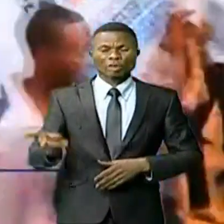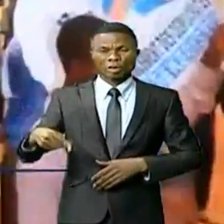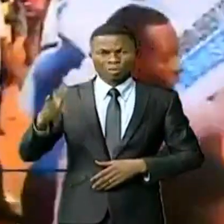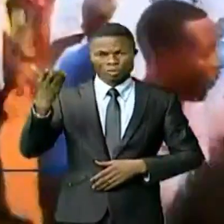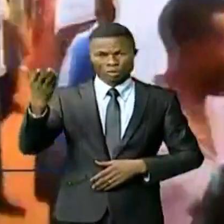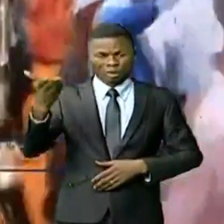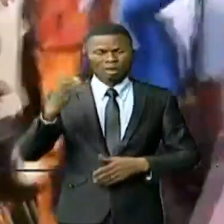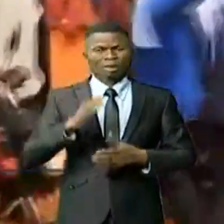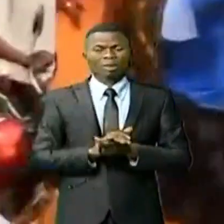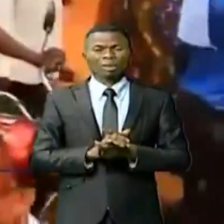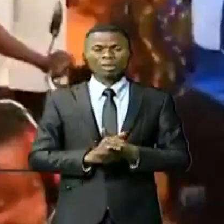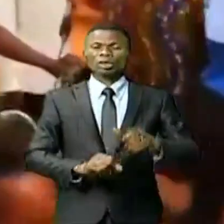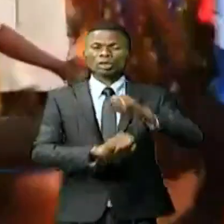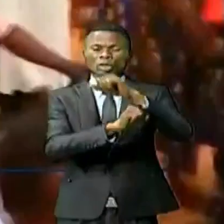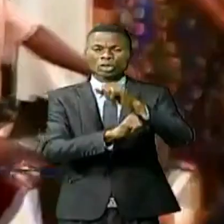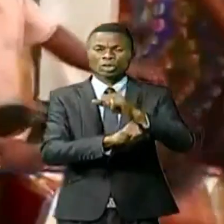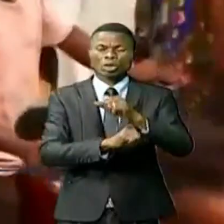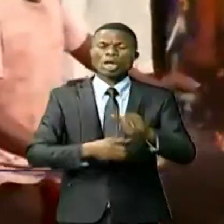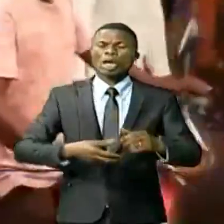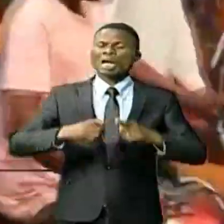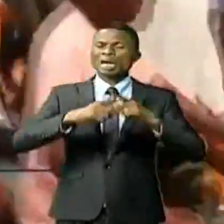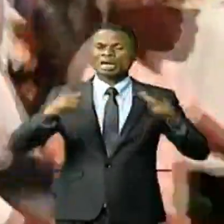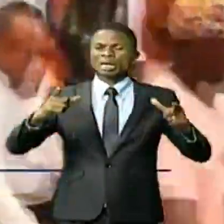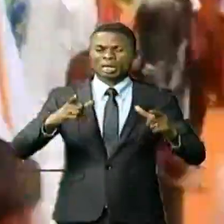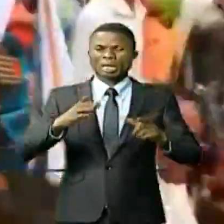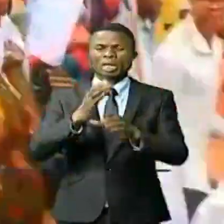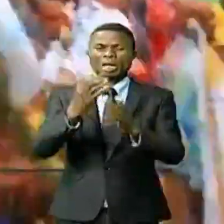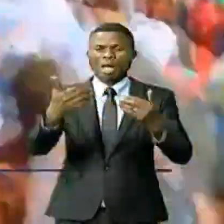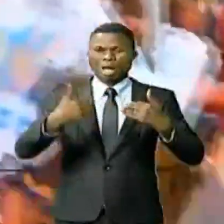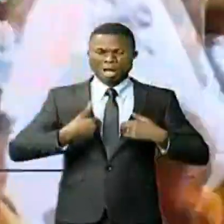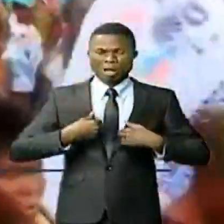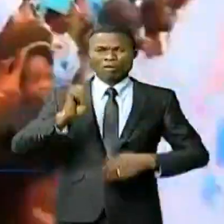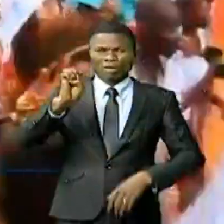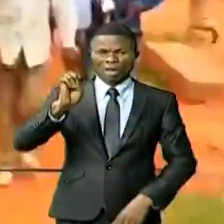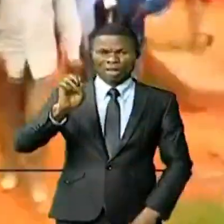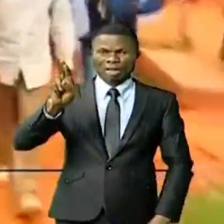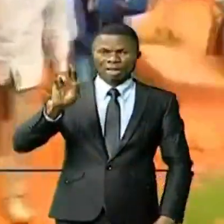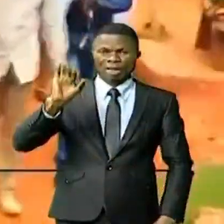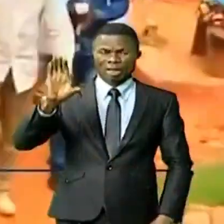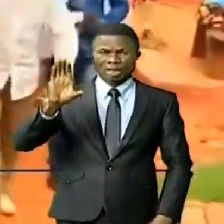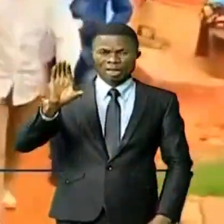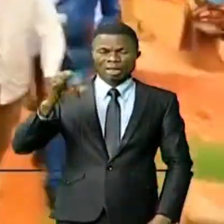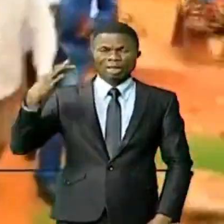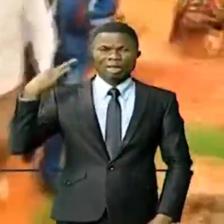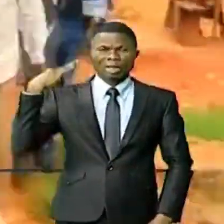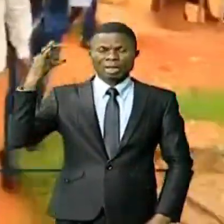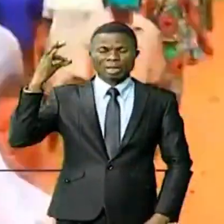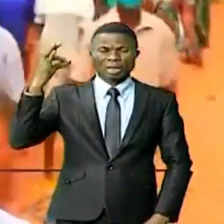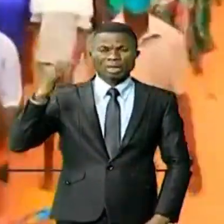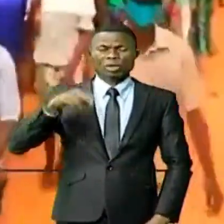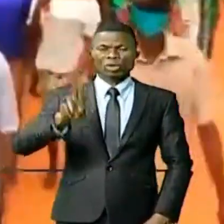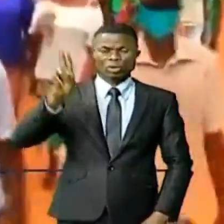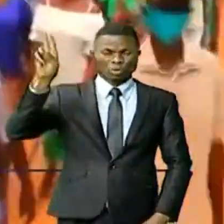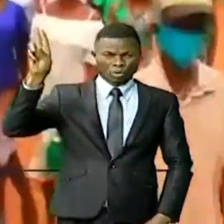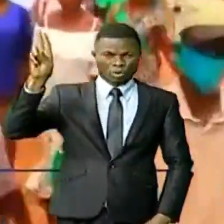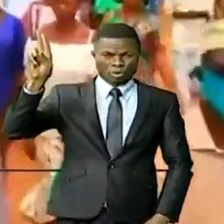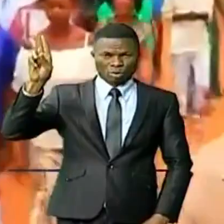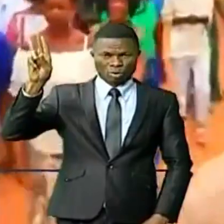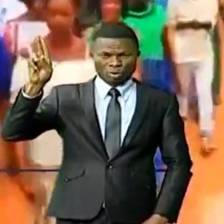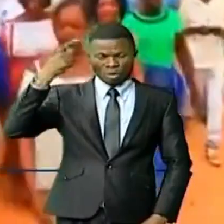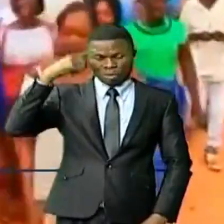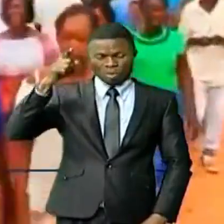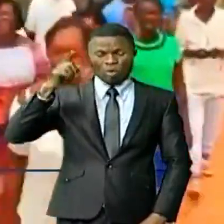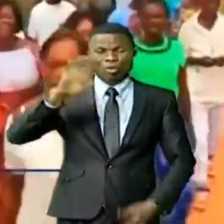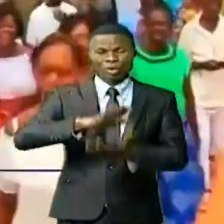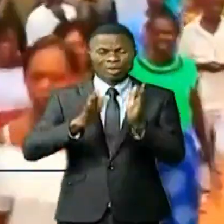C'est un soutien détail que vient d'obtenir Éric Ngalula Ilunga l'un des candidats de l'UDPS en course pour le gouvernement